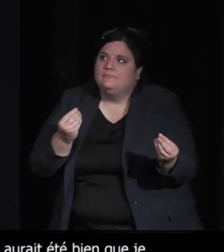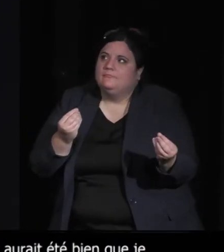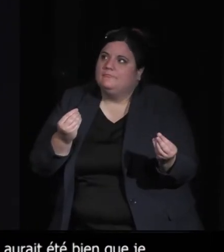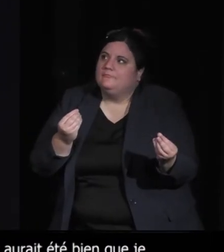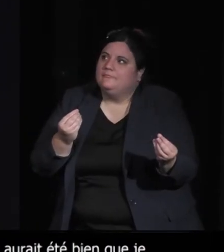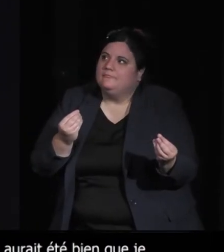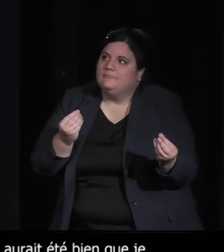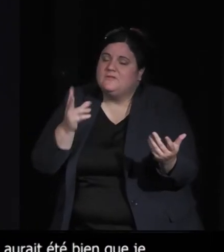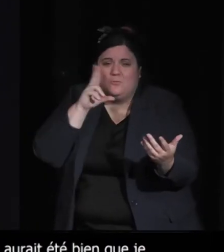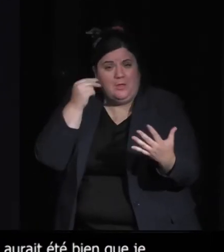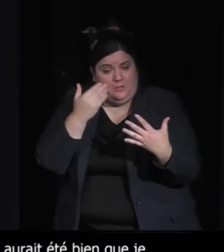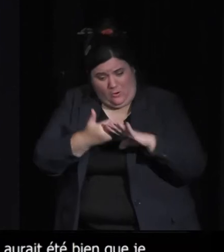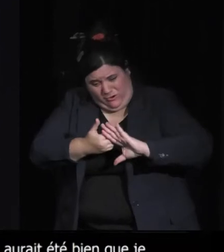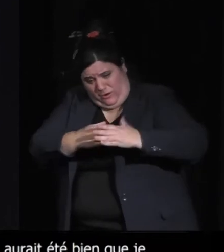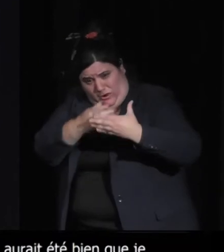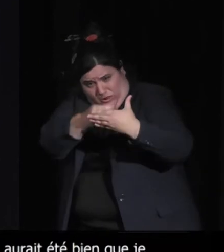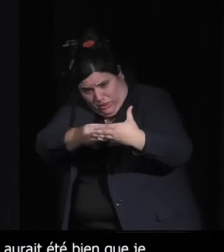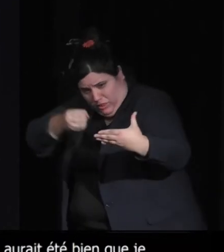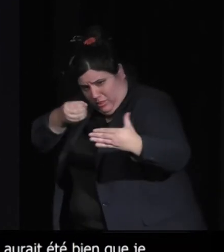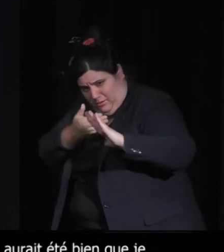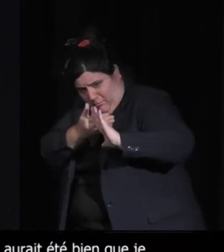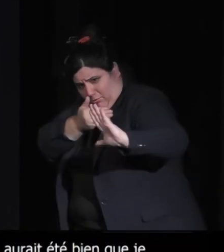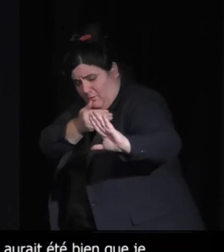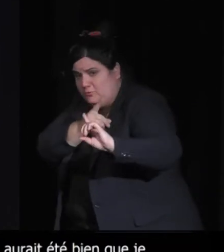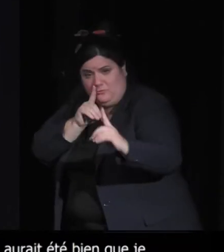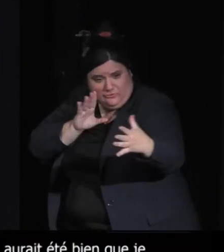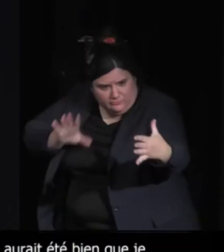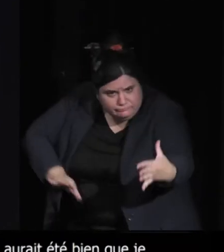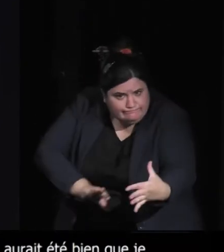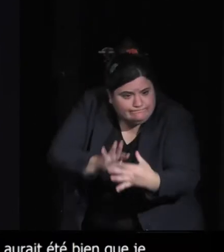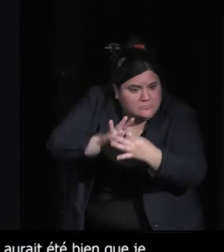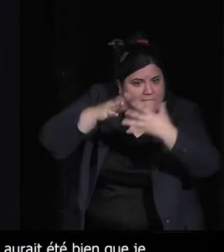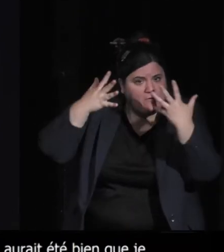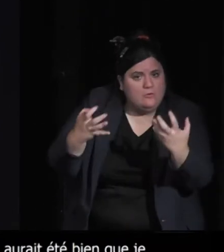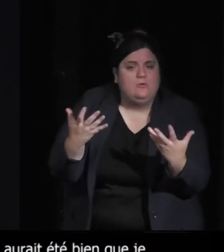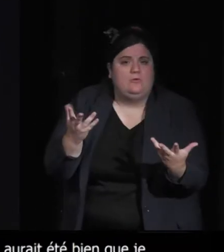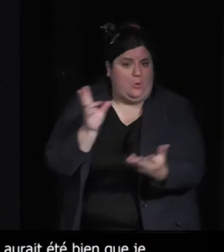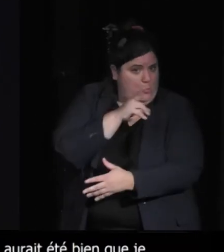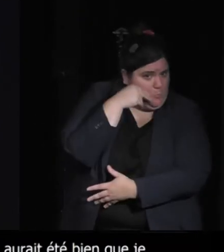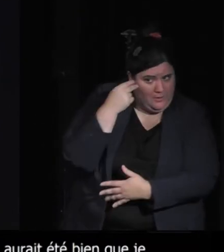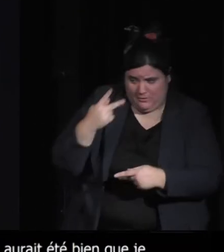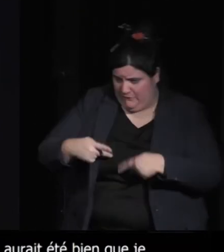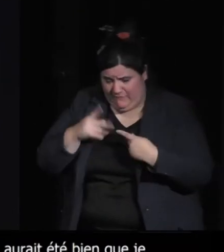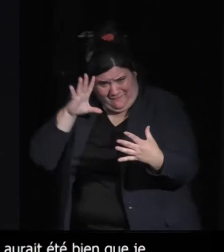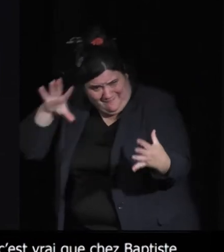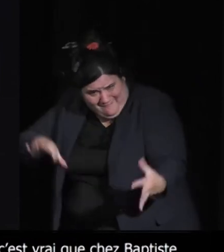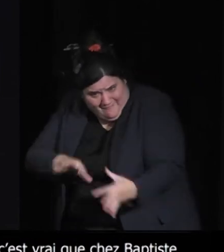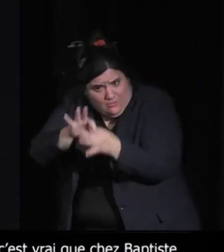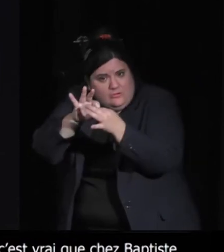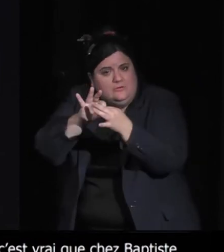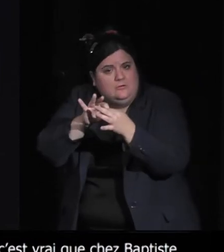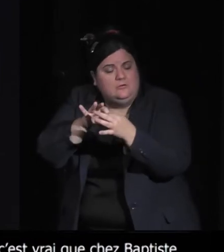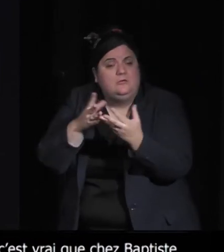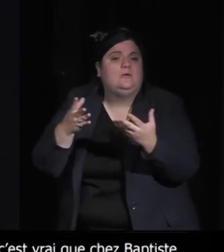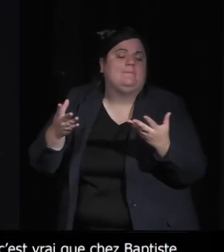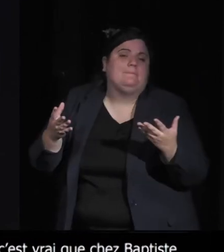l'humain au vivant parce qu'en fait, il une espèce de